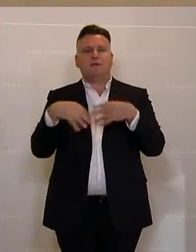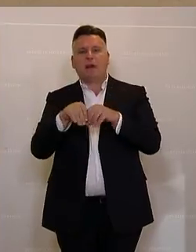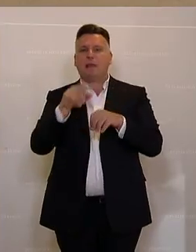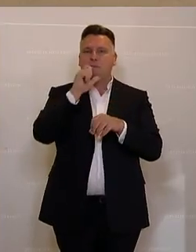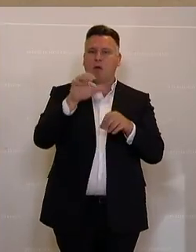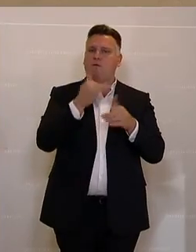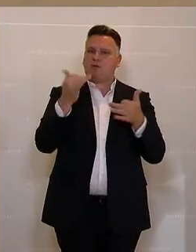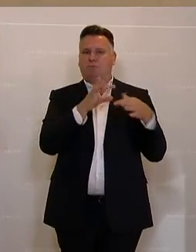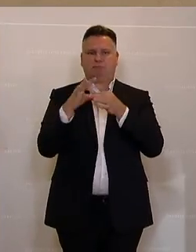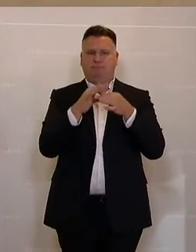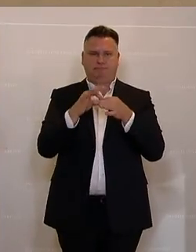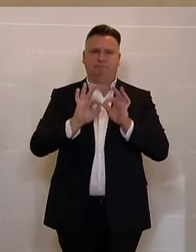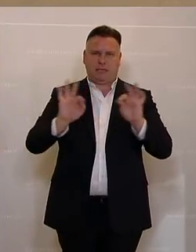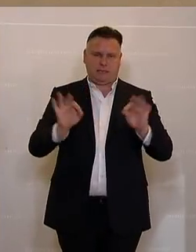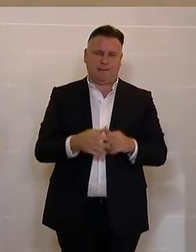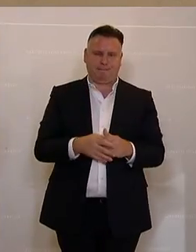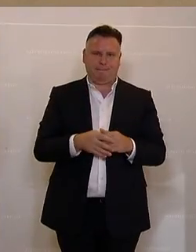und Beruf bestmöglich umzusetzen.